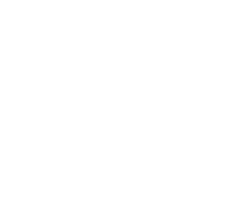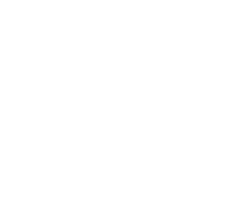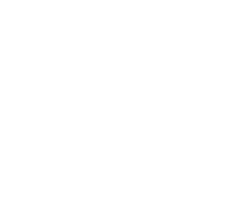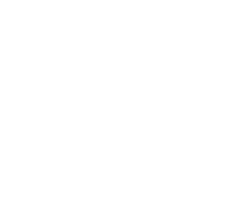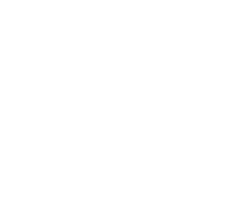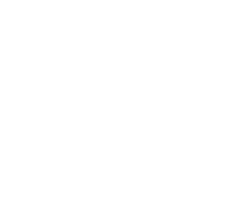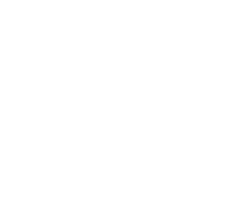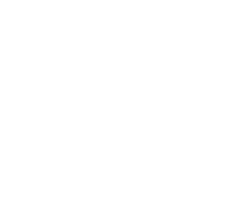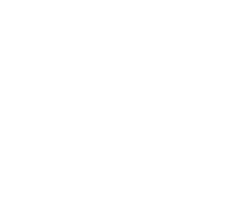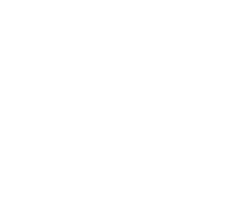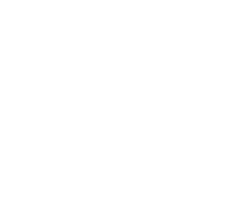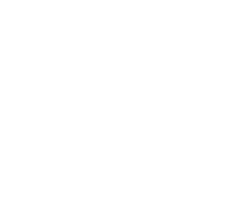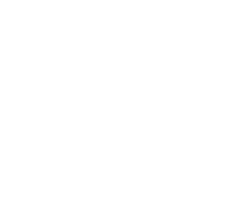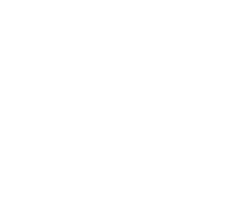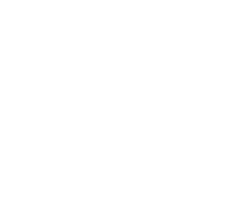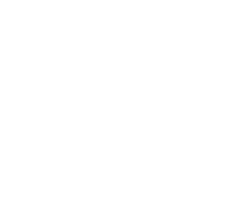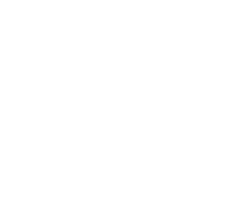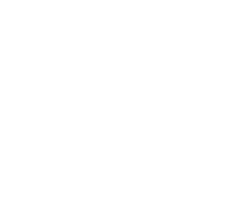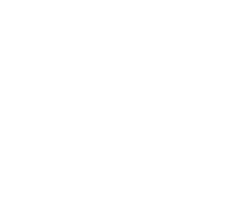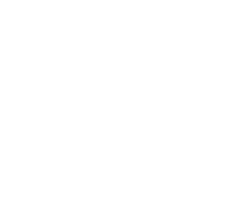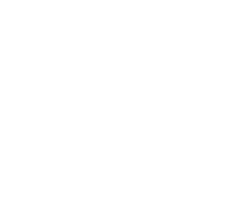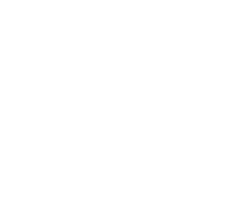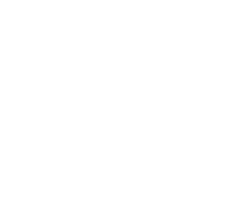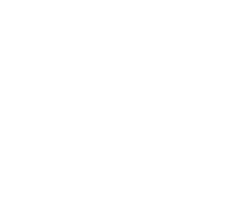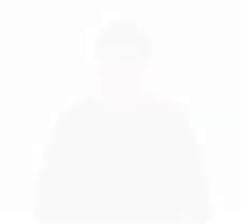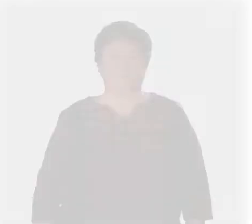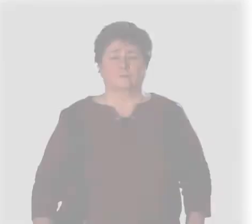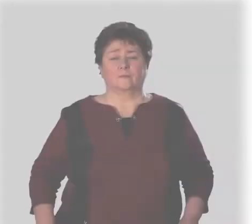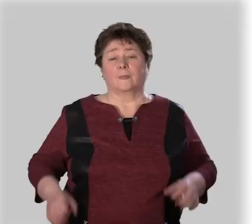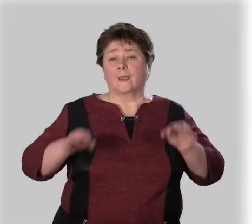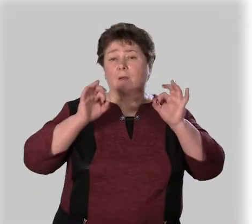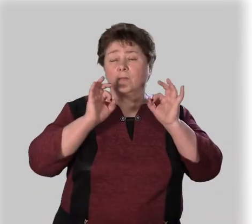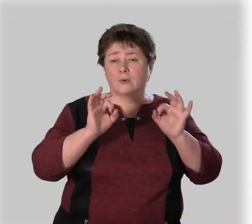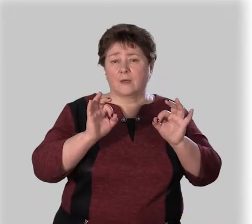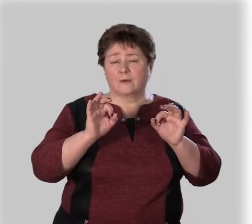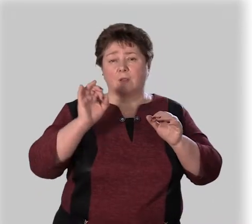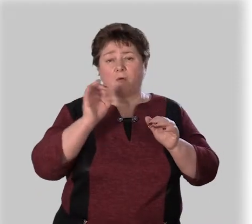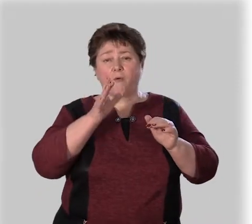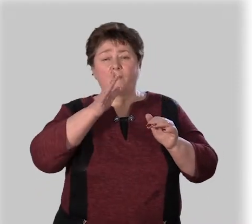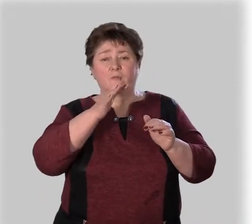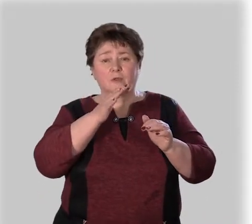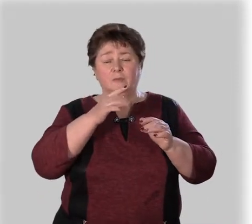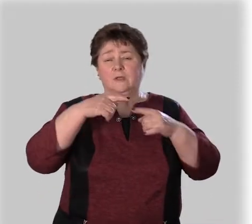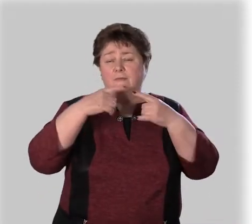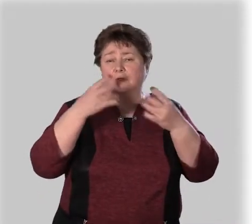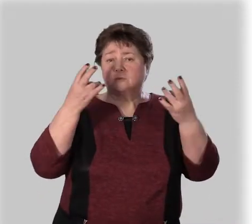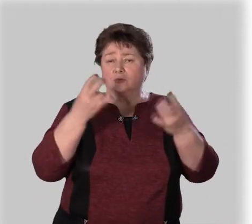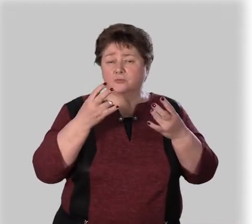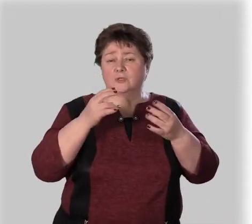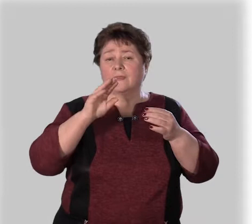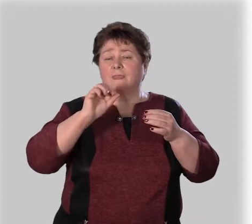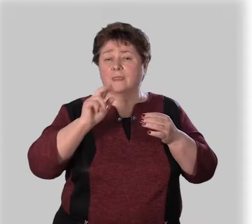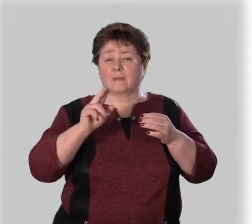«Сколькими». Предложный падеж «О скольких». Правильно, о времени нужно